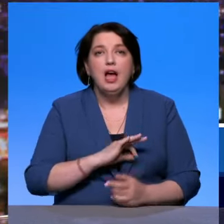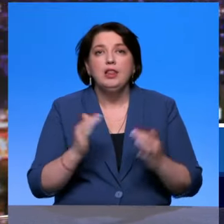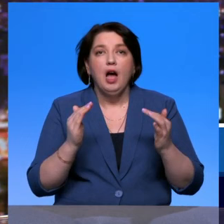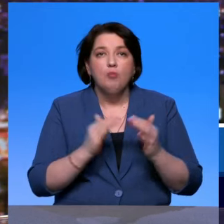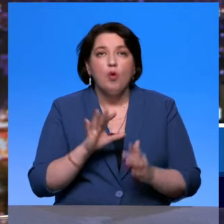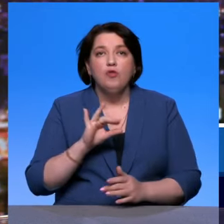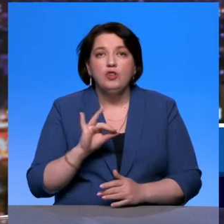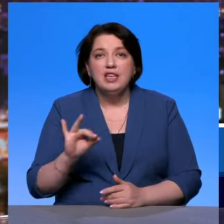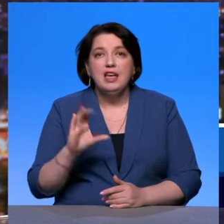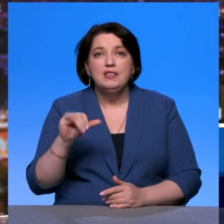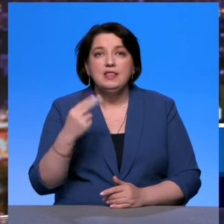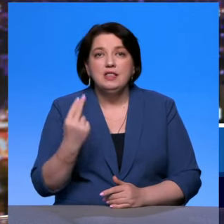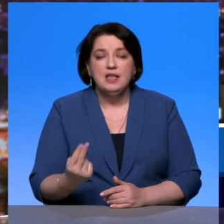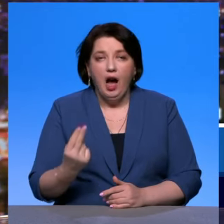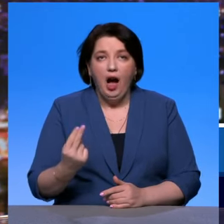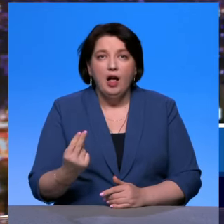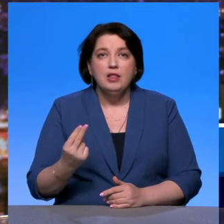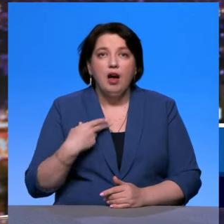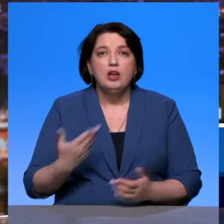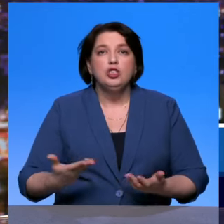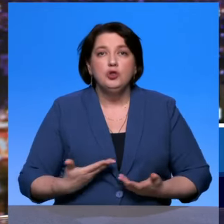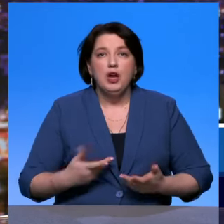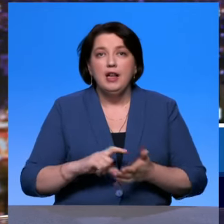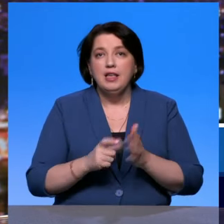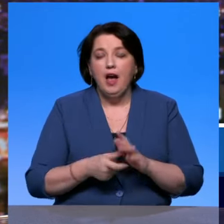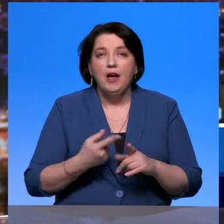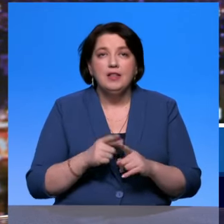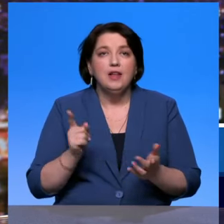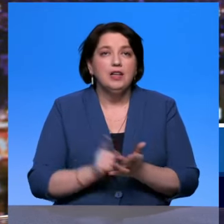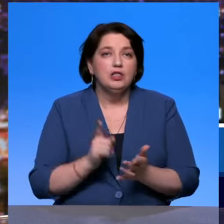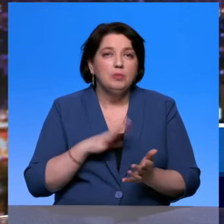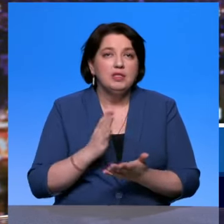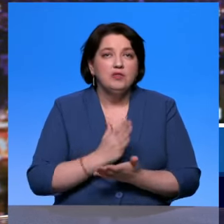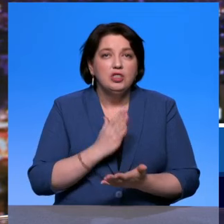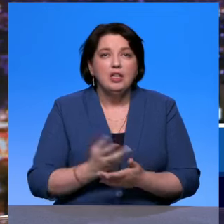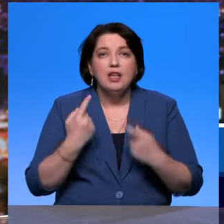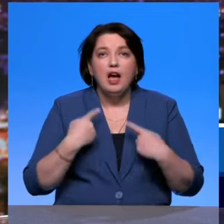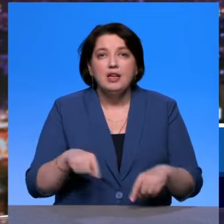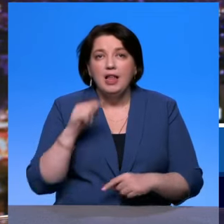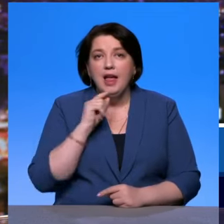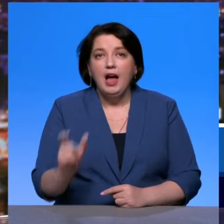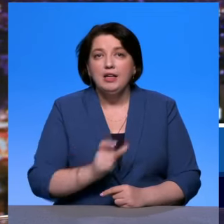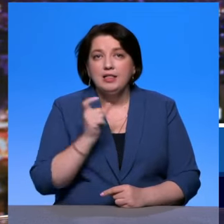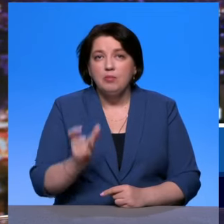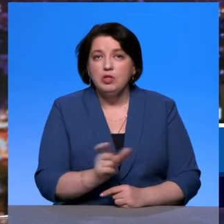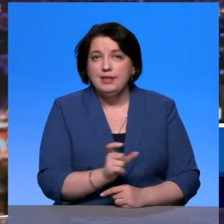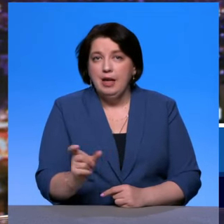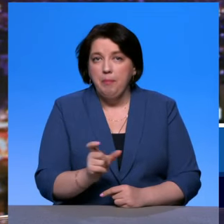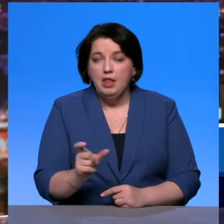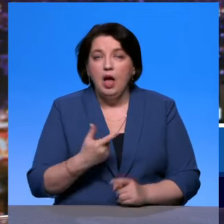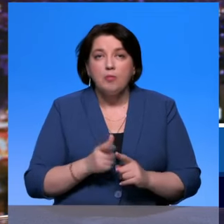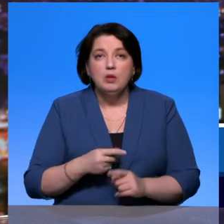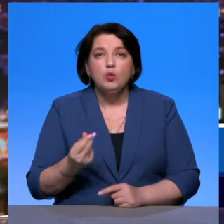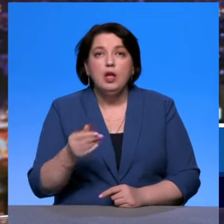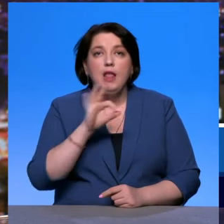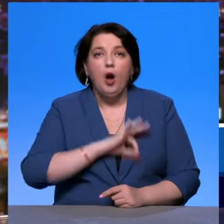должны быть совершенно разные экономические сегменты. Потому что доходные дома, они и в царской России, они были